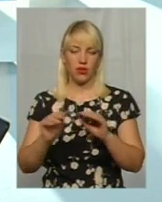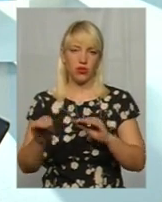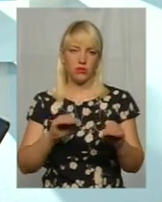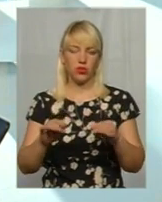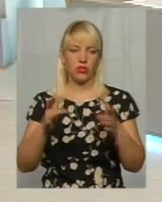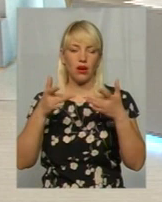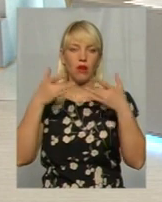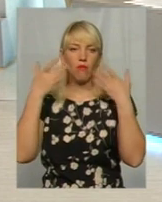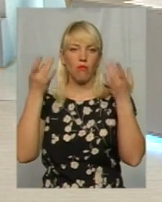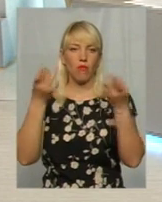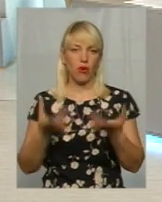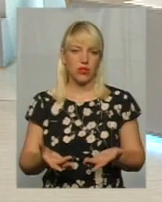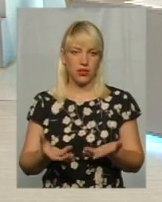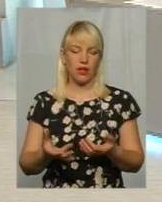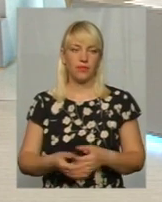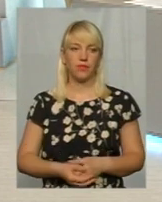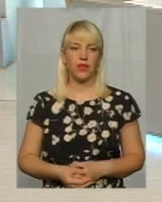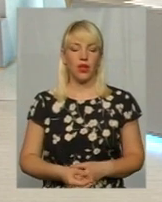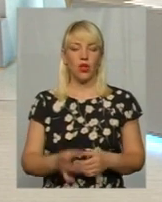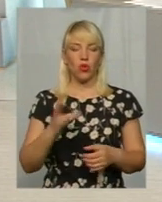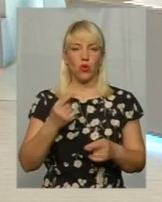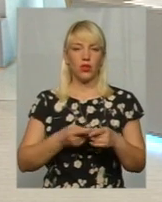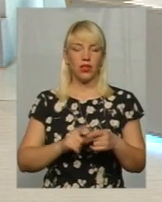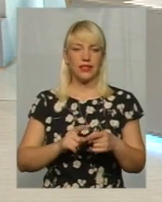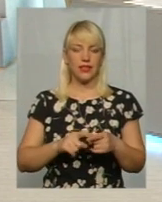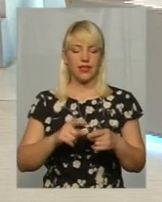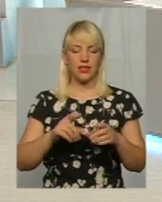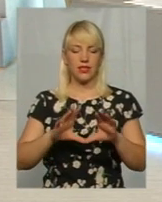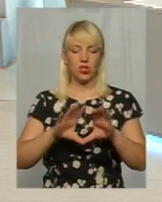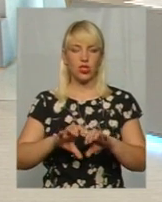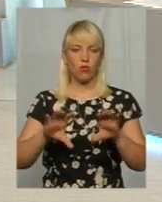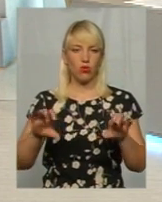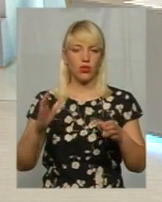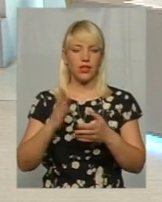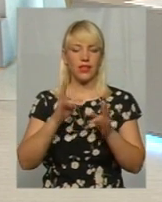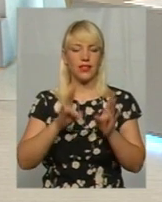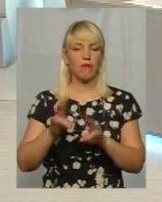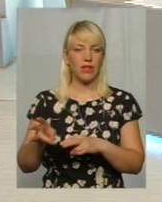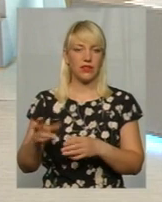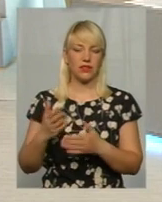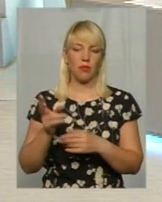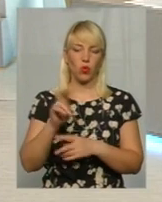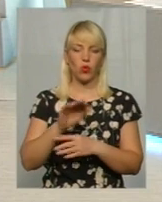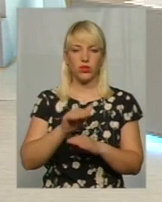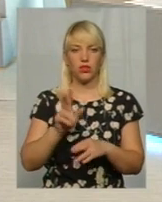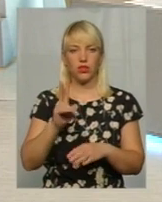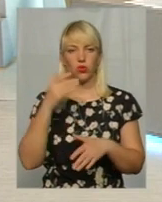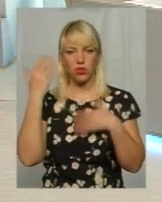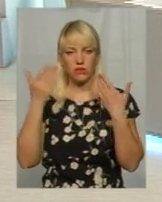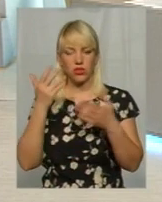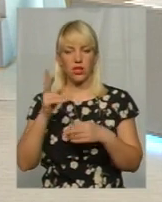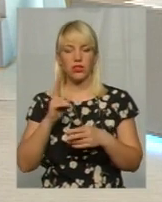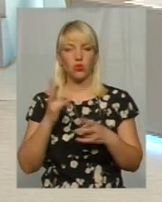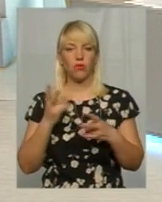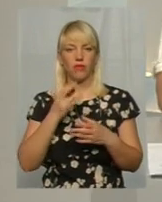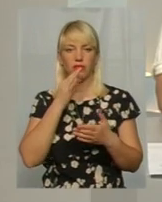Але ж на цих спорудах все одно є травматизм. Туди приходять діти, які розважаються, і хтось має